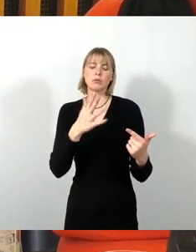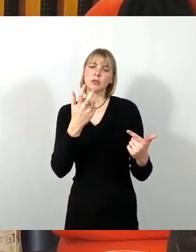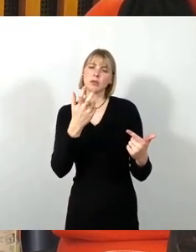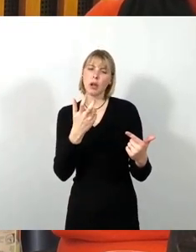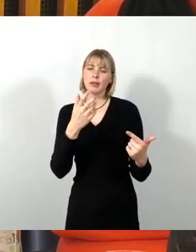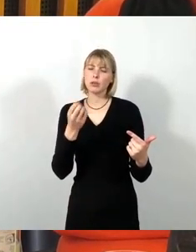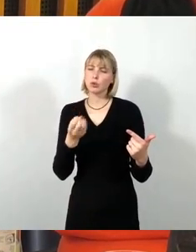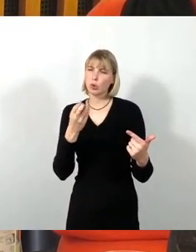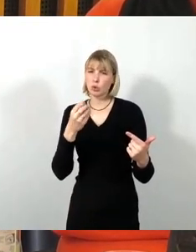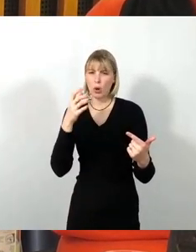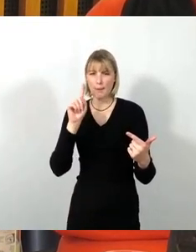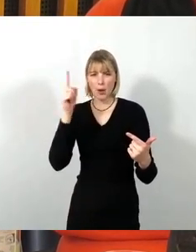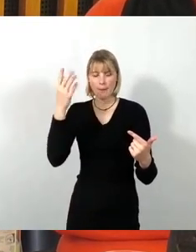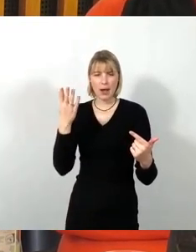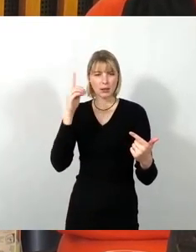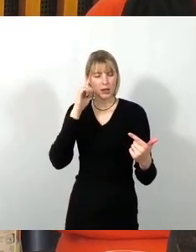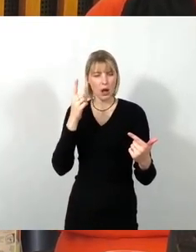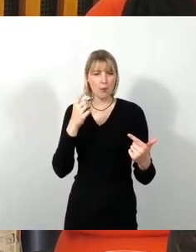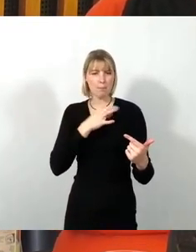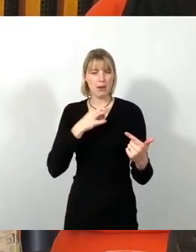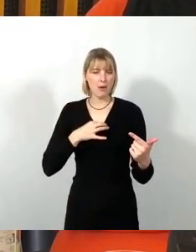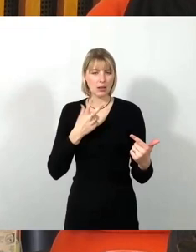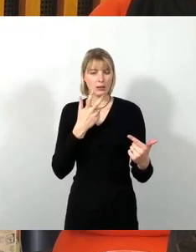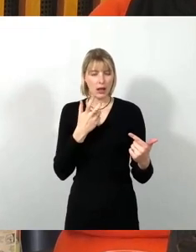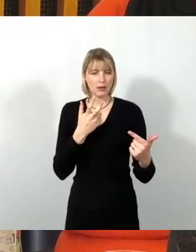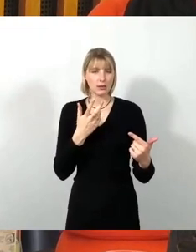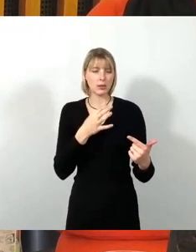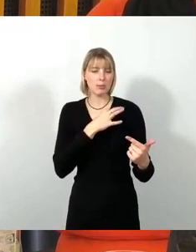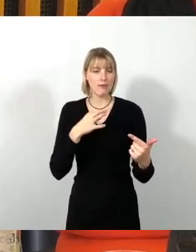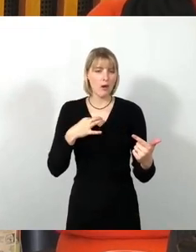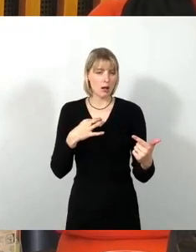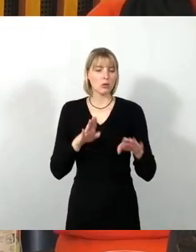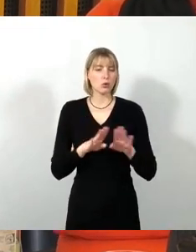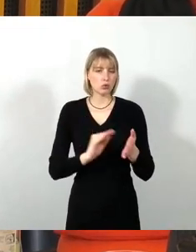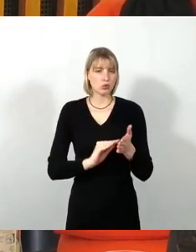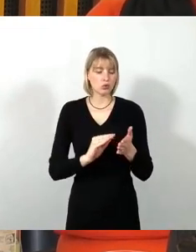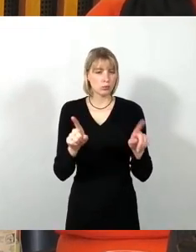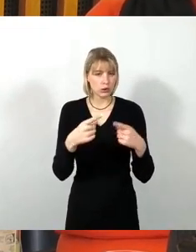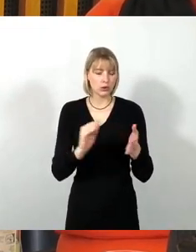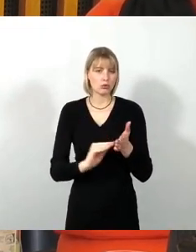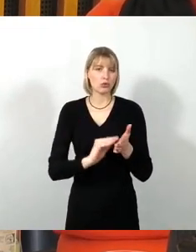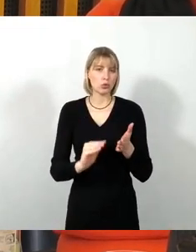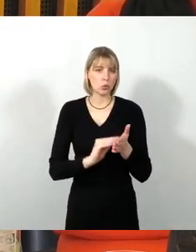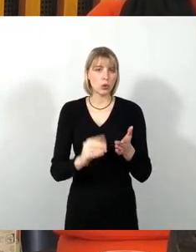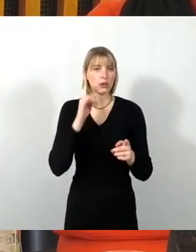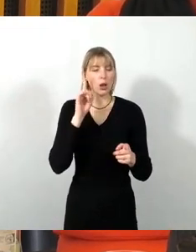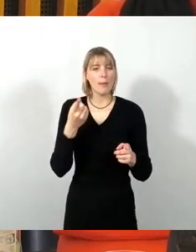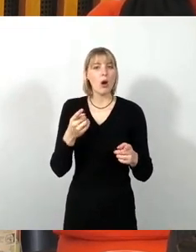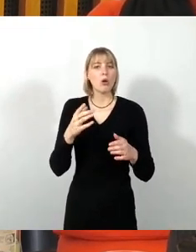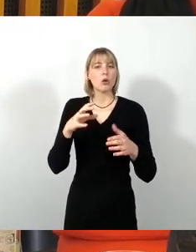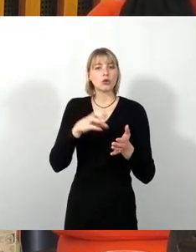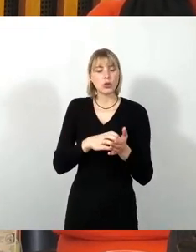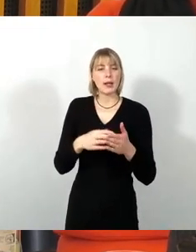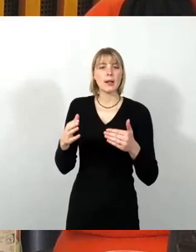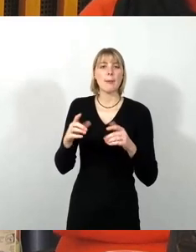private Musikschulen in Dresden, von denen durchaus einige, auch die jetzt hier in Rede stehen, auch in Stadtbezirksbeiräten Unterstützung finden. Also